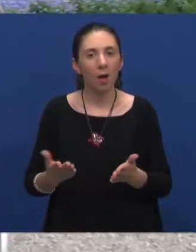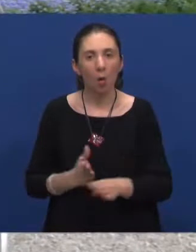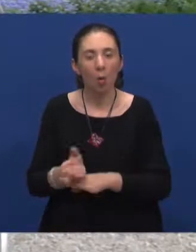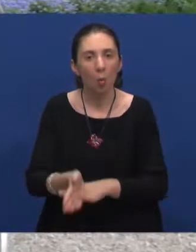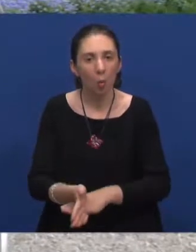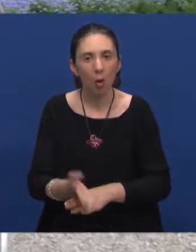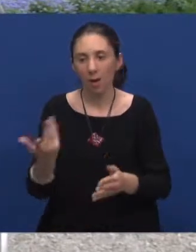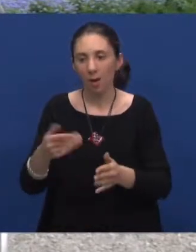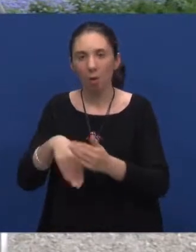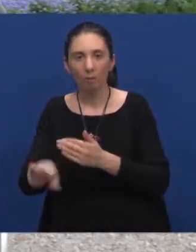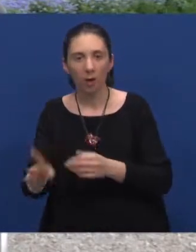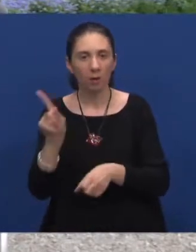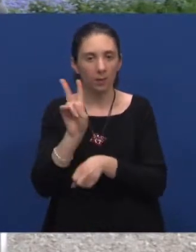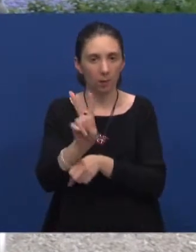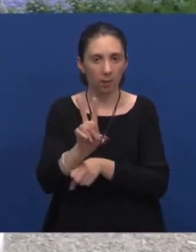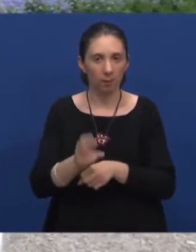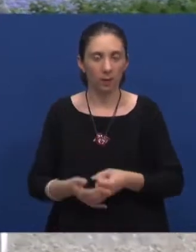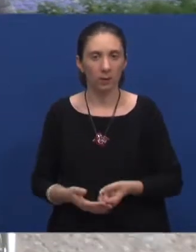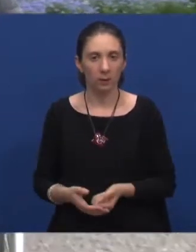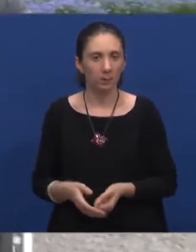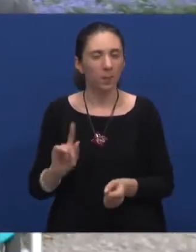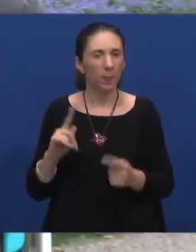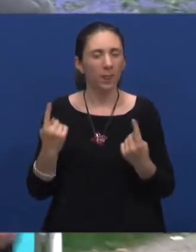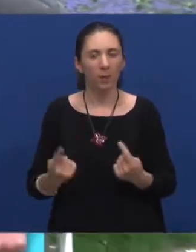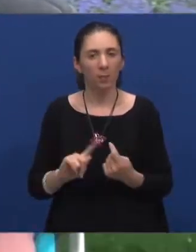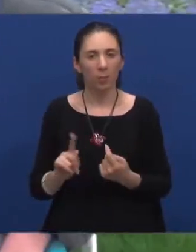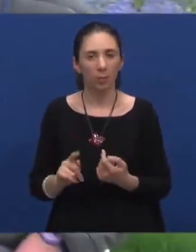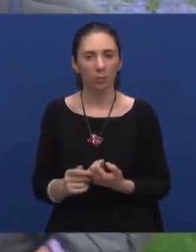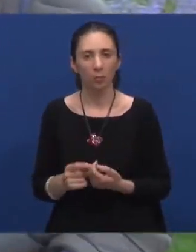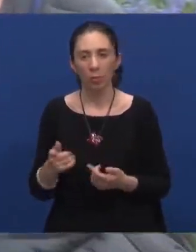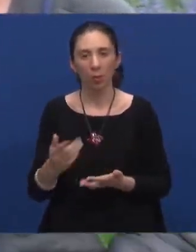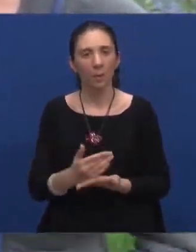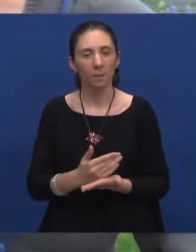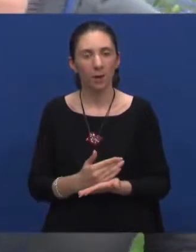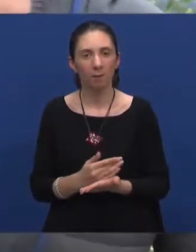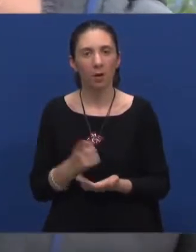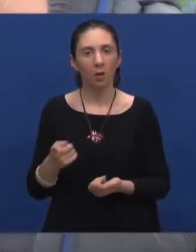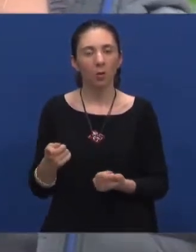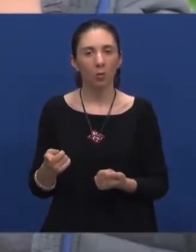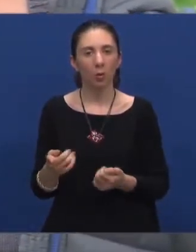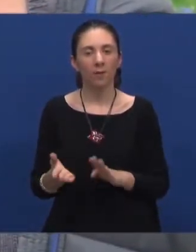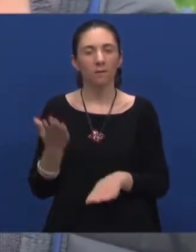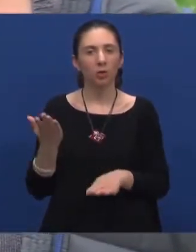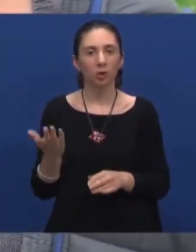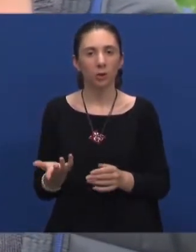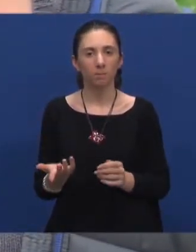ulazi i kako se izlazi iz tramvaja? Pa zapravo ne postoje neka univerzalna pravila, to je više